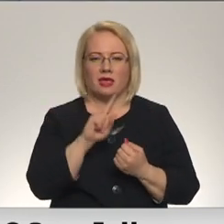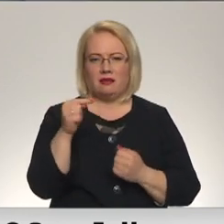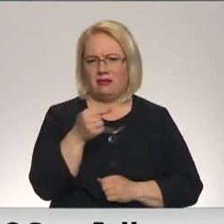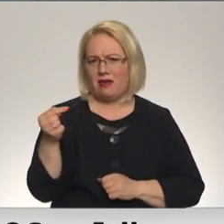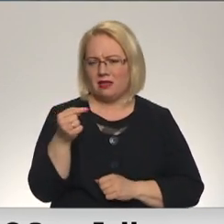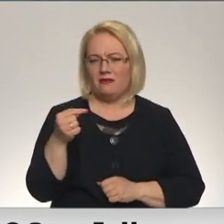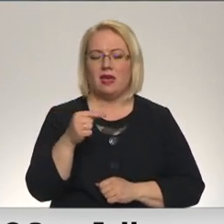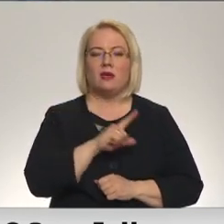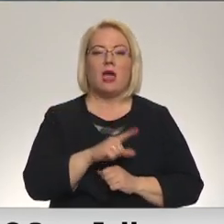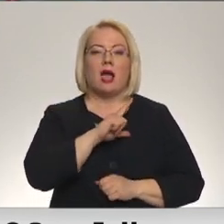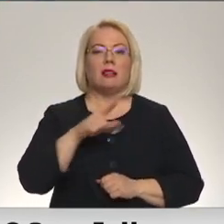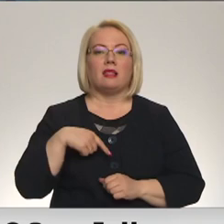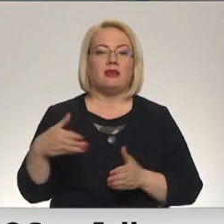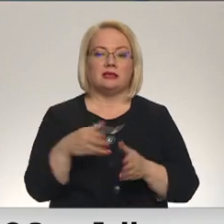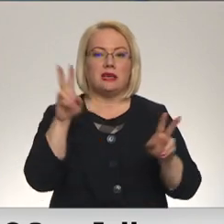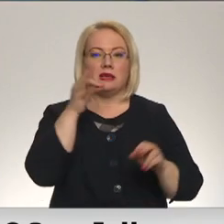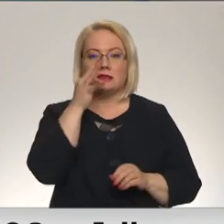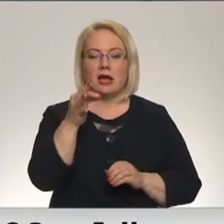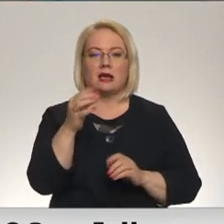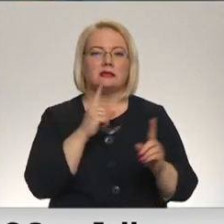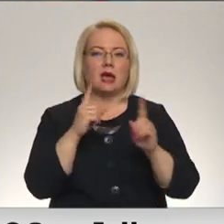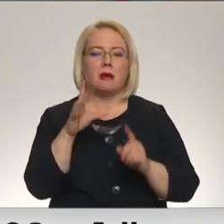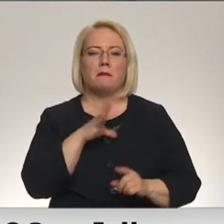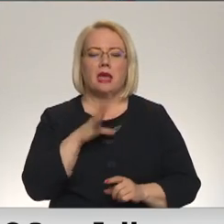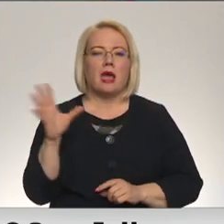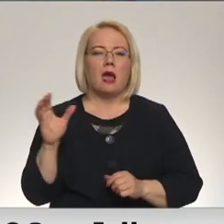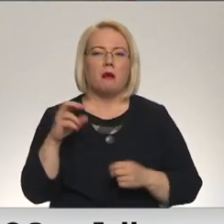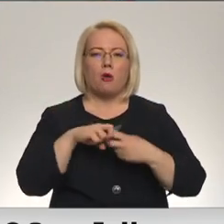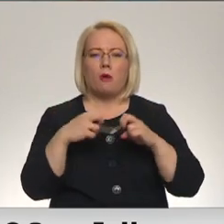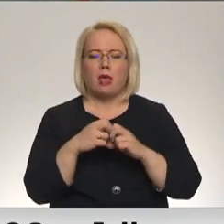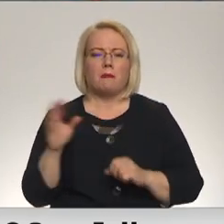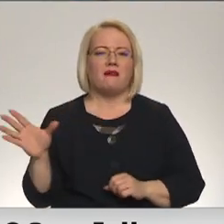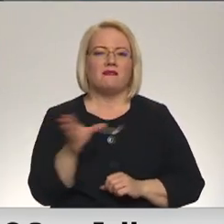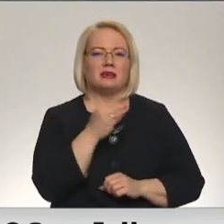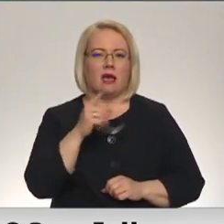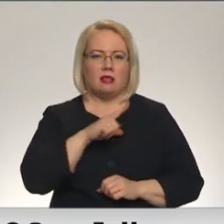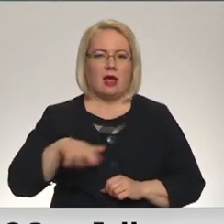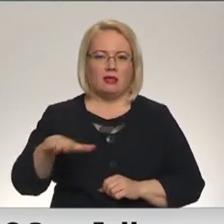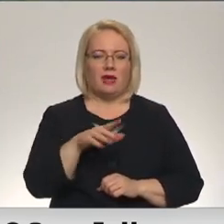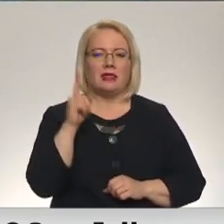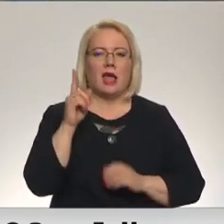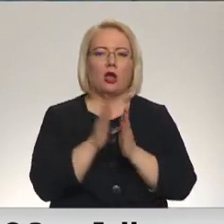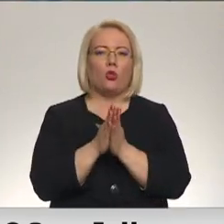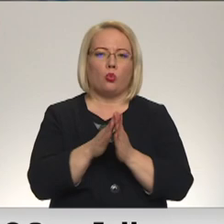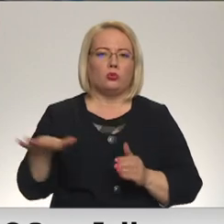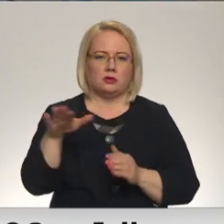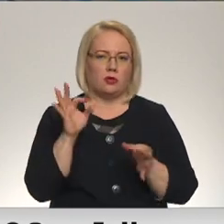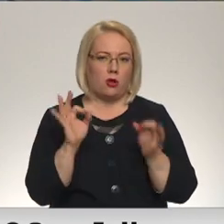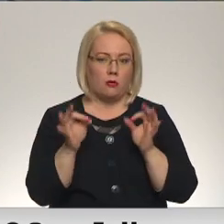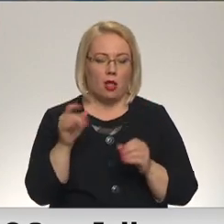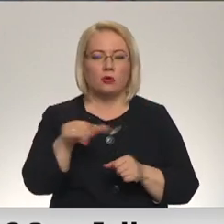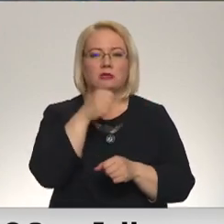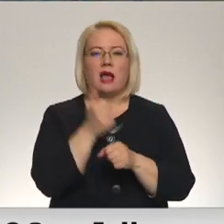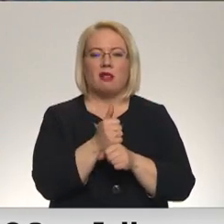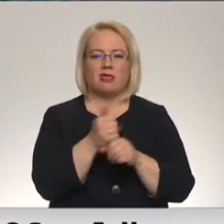Uzņēmumā Latvijas valsts ceļa stāst, ka satiksmi bijusi apgrūtināta visā Latvijas teritorijā, izņemot lūdzas apkājami. Uz valsts galvenajiem